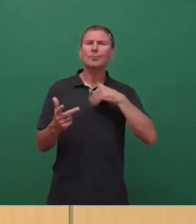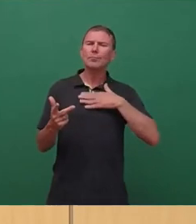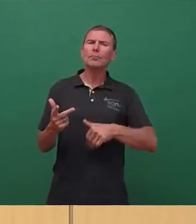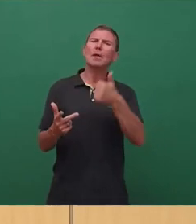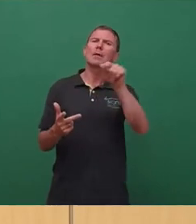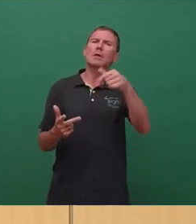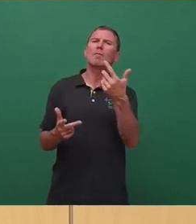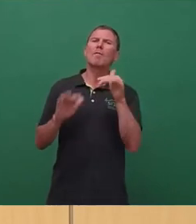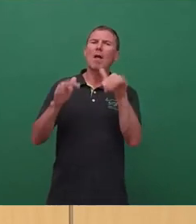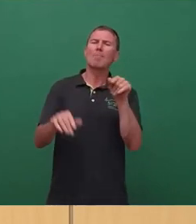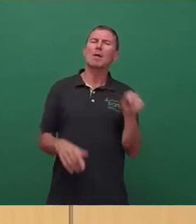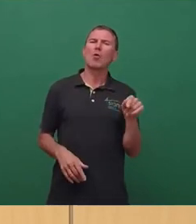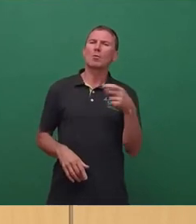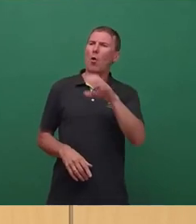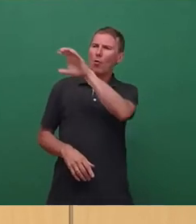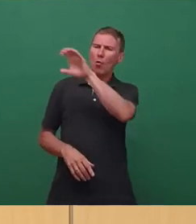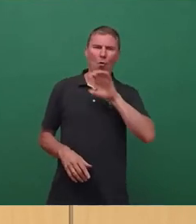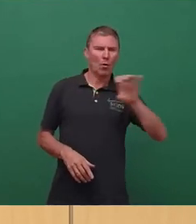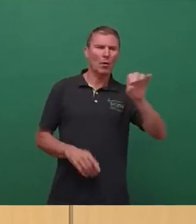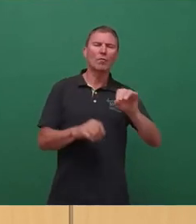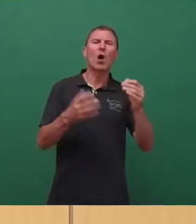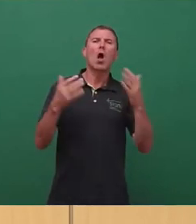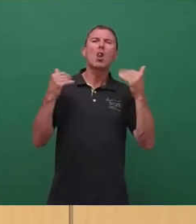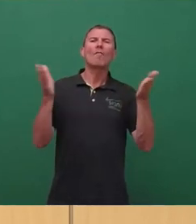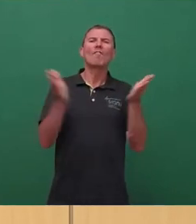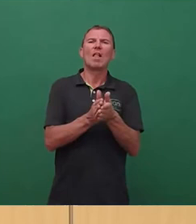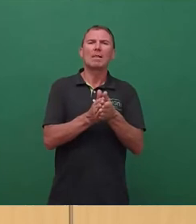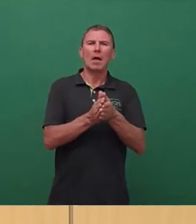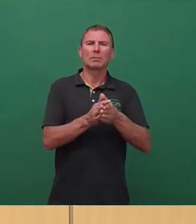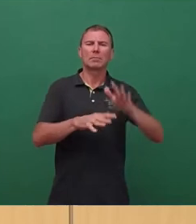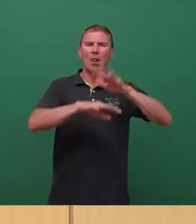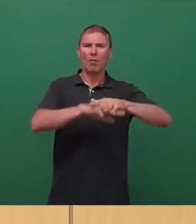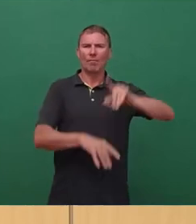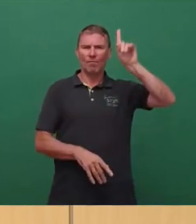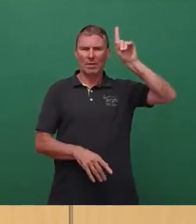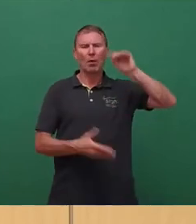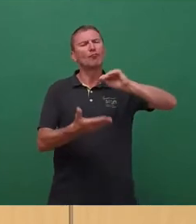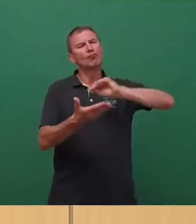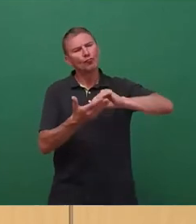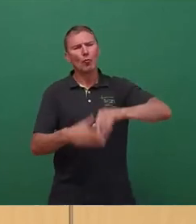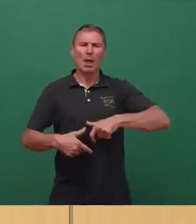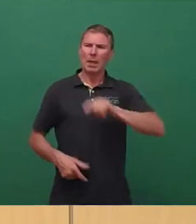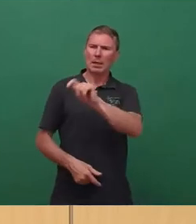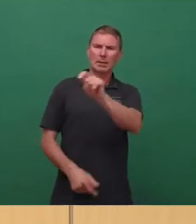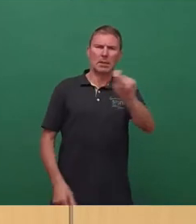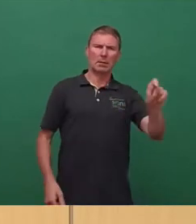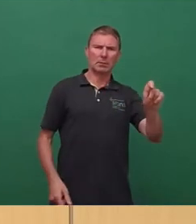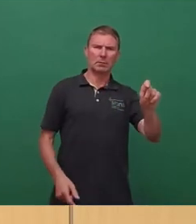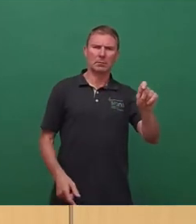,5 Millionen Euro für Luftfilter haben. Luftfilter für Schulen und Kitas, weil